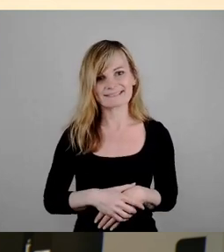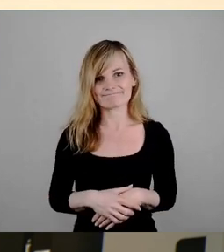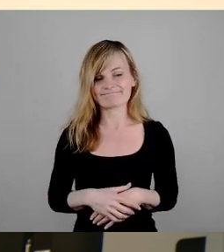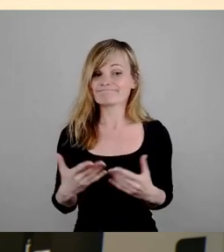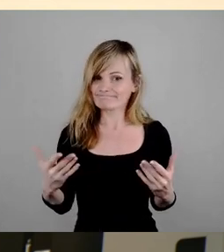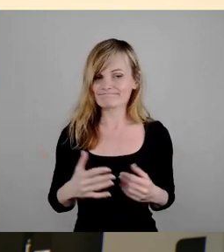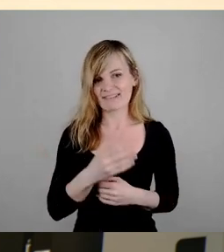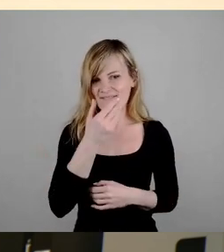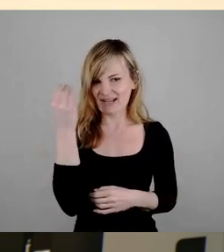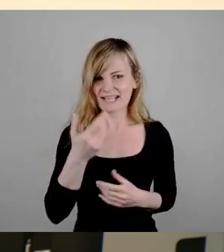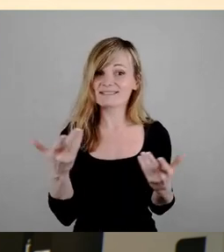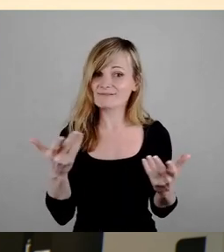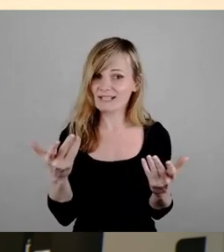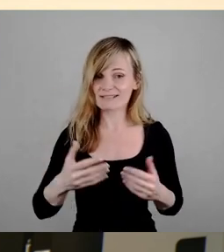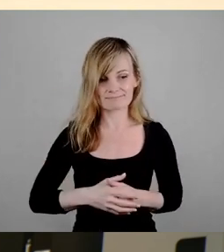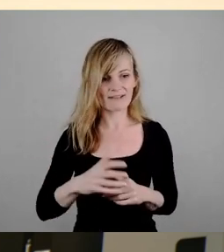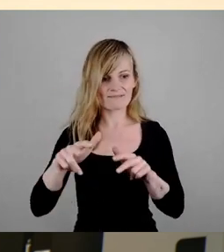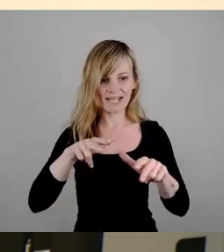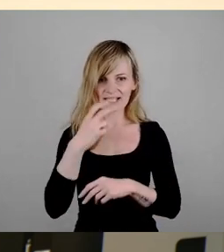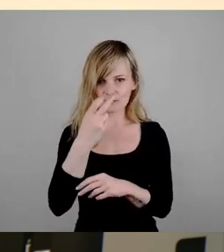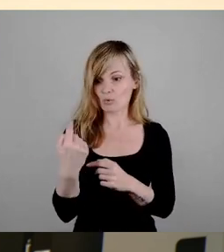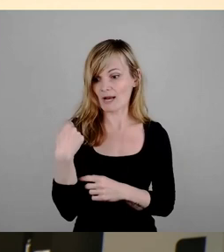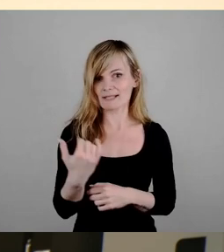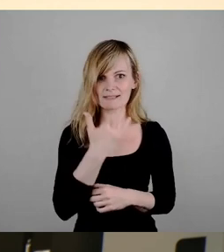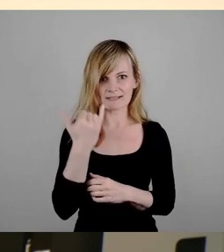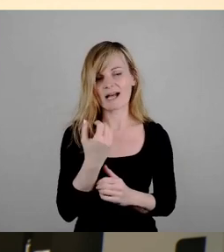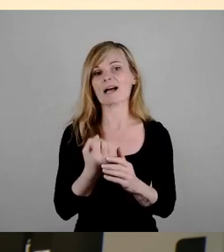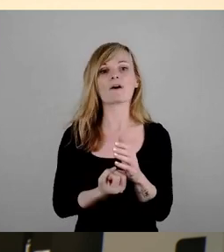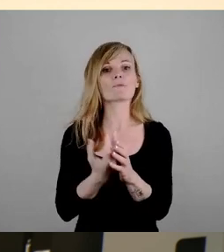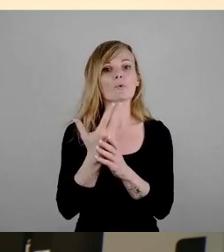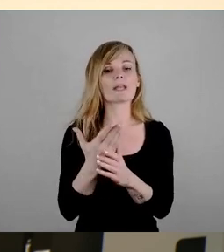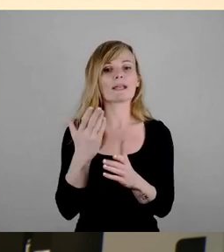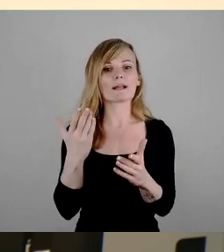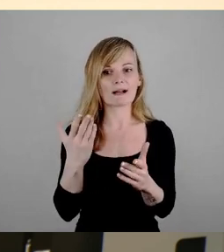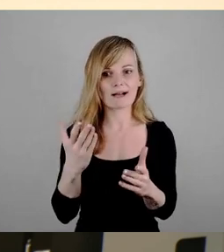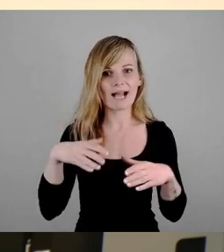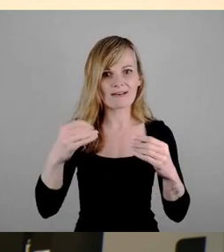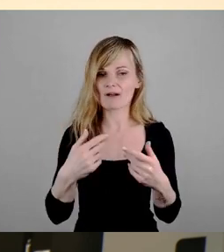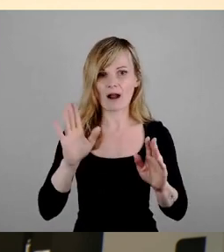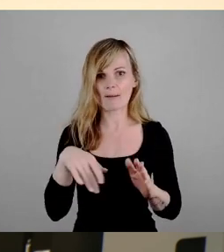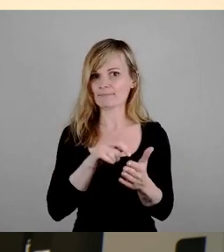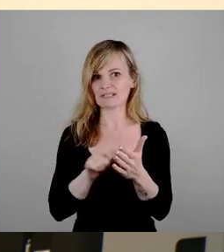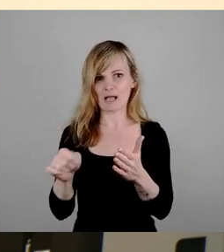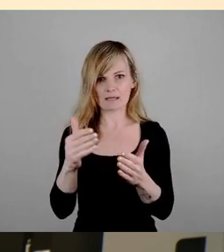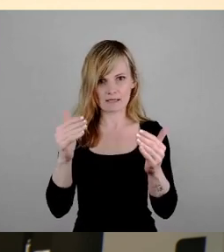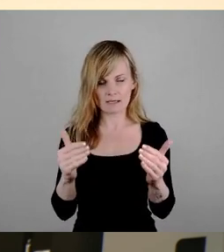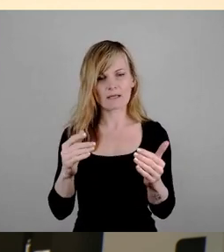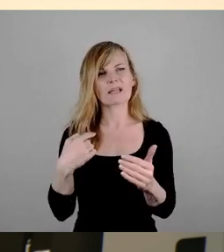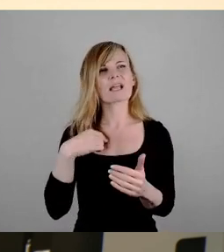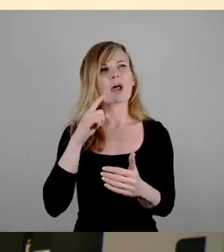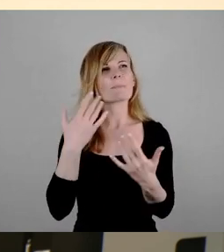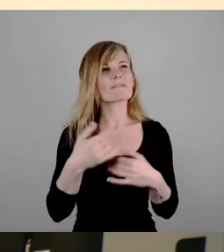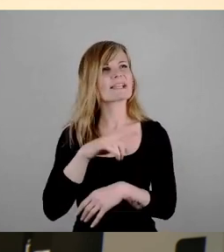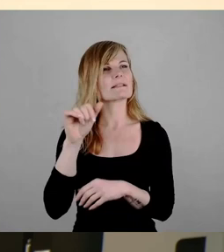dass, nachdem der Verkehrsversuch letztes Jahr im Frühjahr schon mal abgesagt wurde, an einem Donnerstag, glaube ich, am